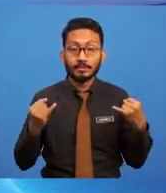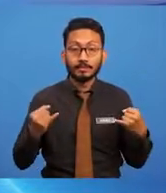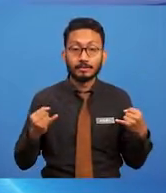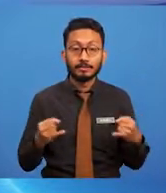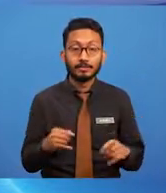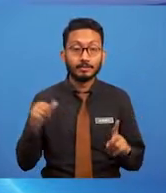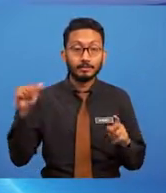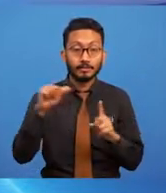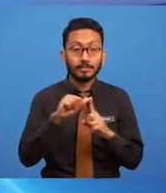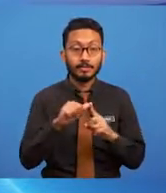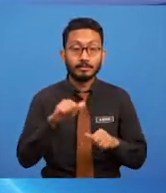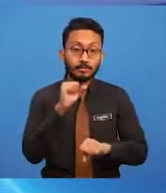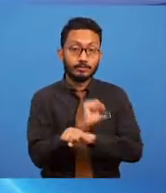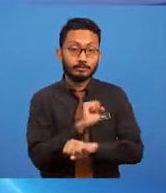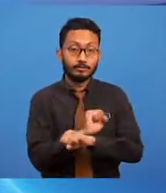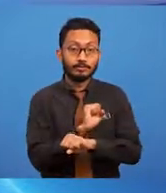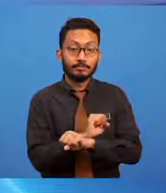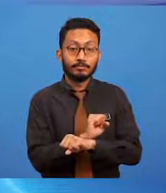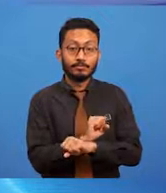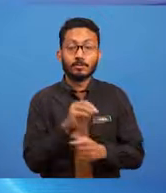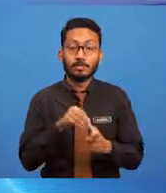kerja ataupun job order.